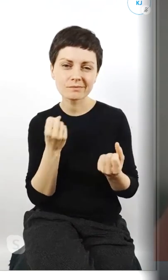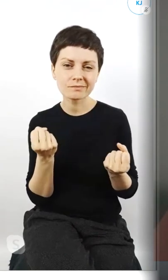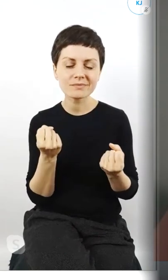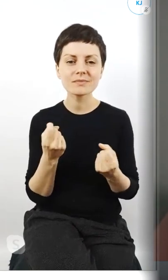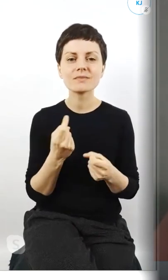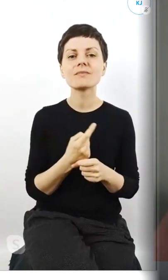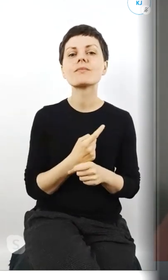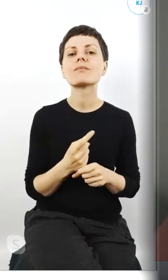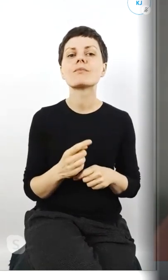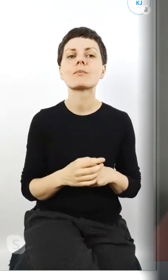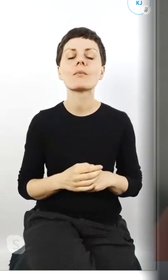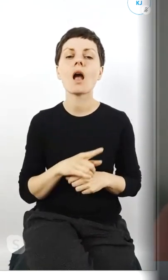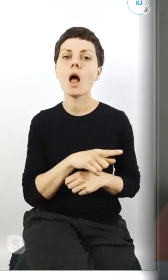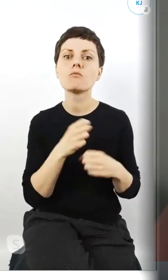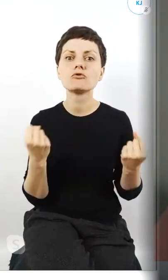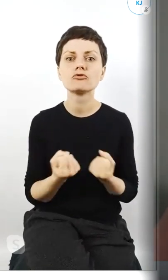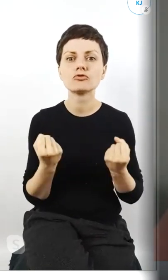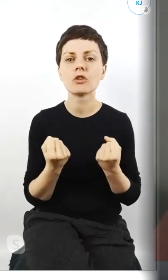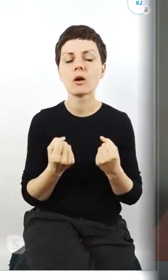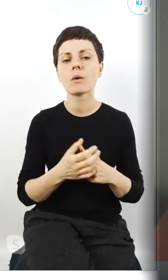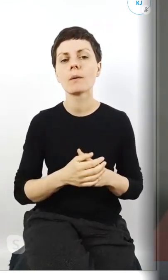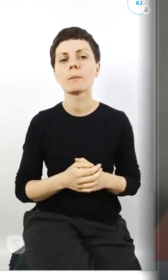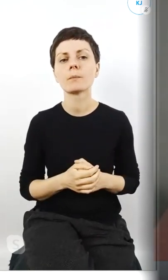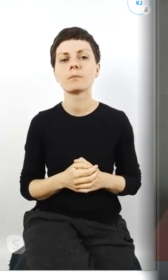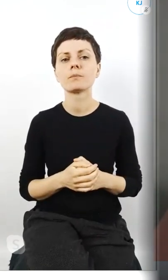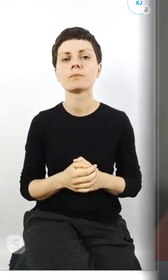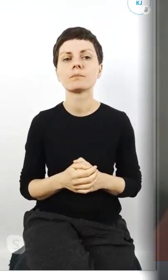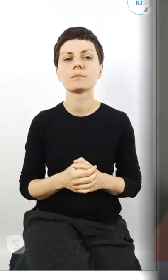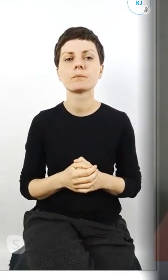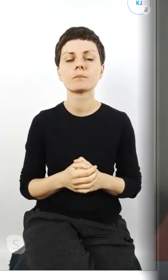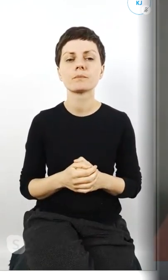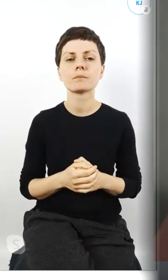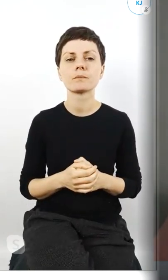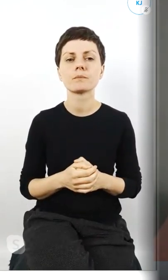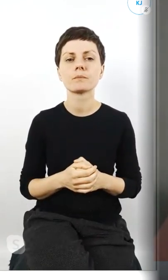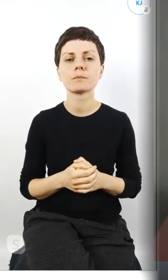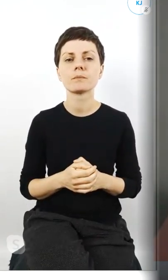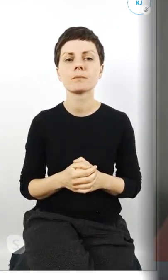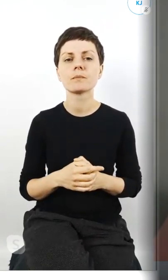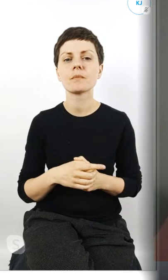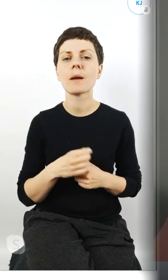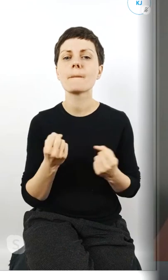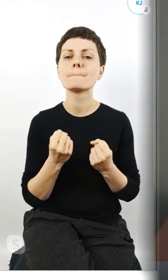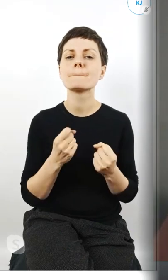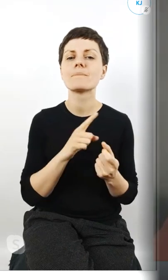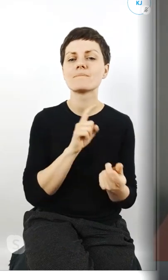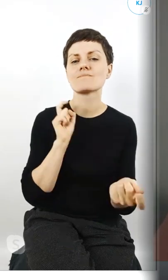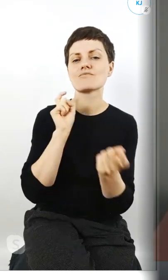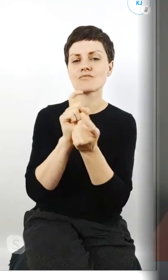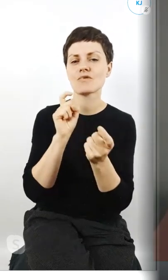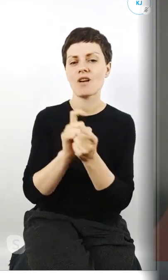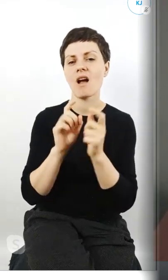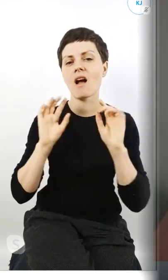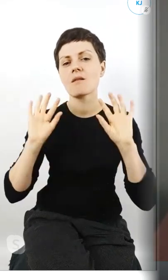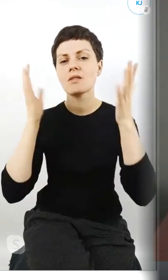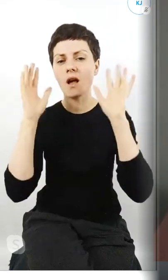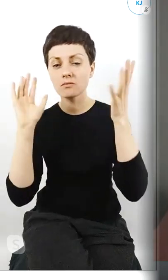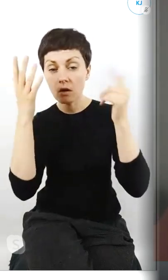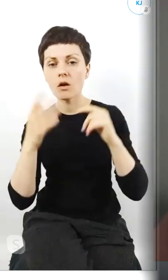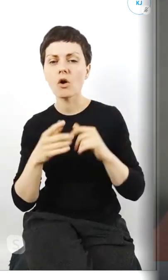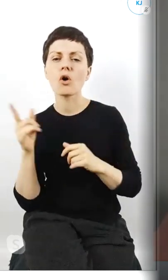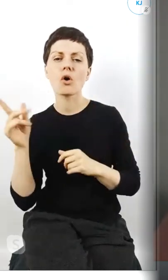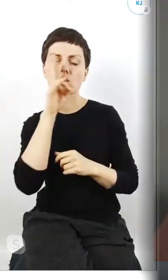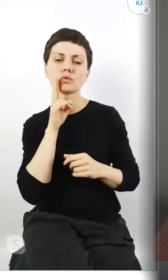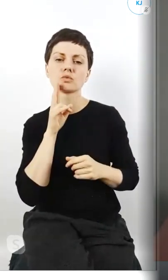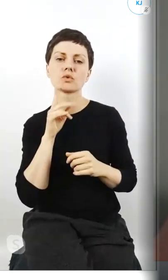bądź działa może tak bardziej strajkowo protestowo to rodzice